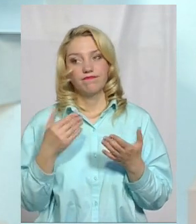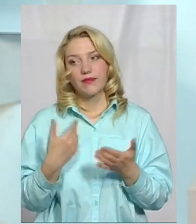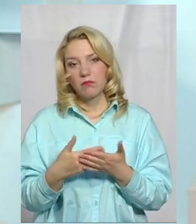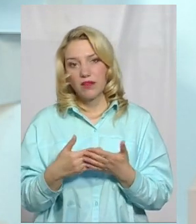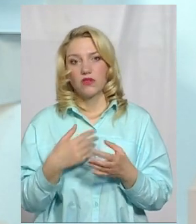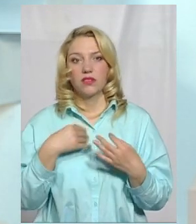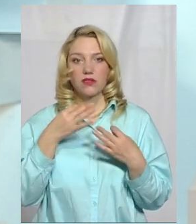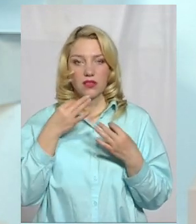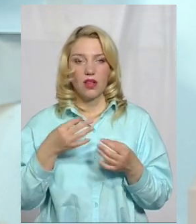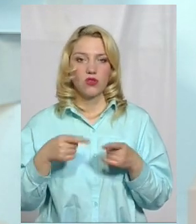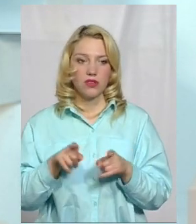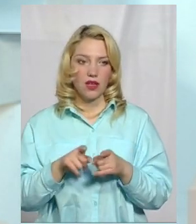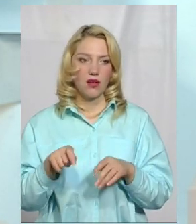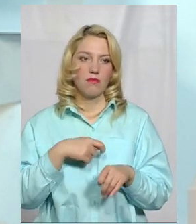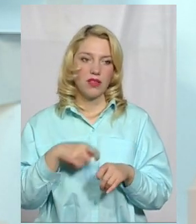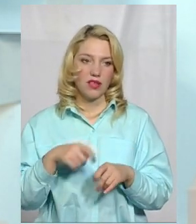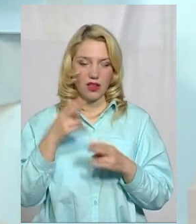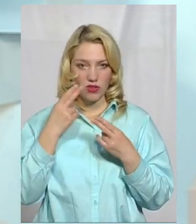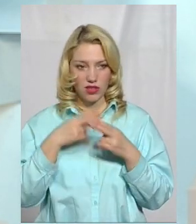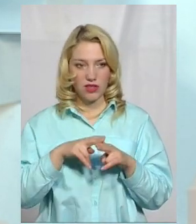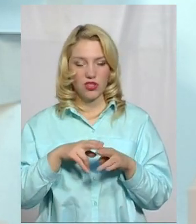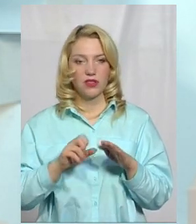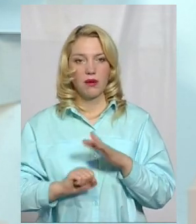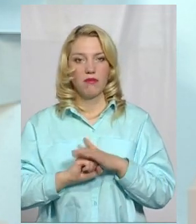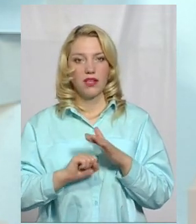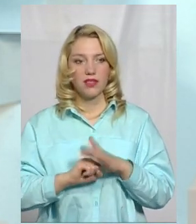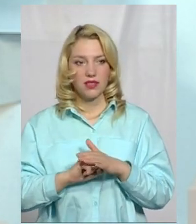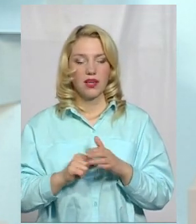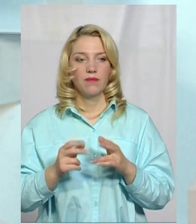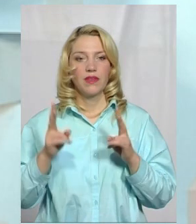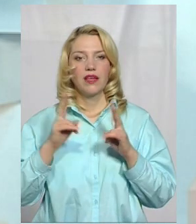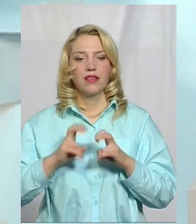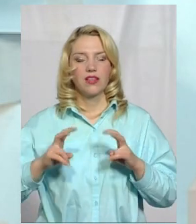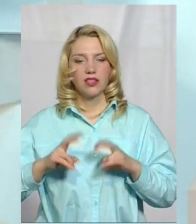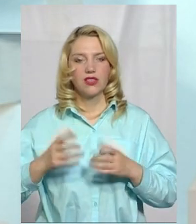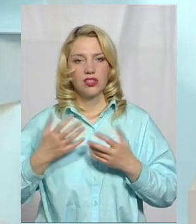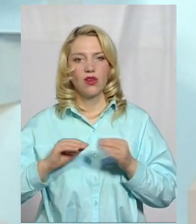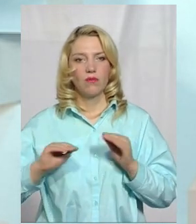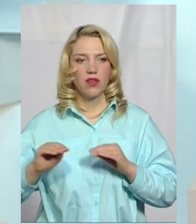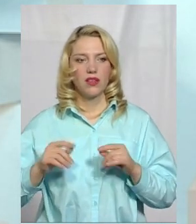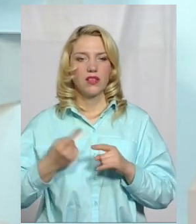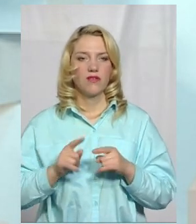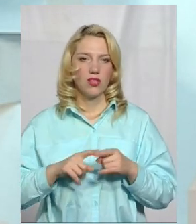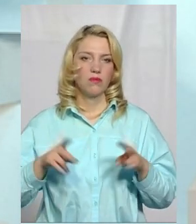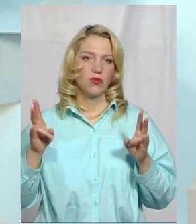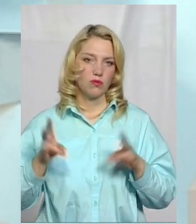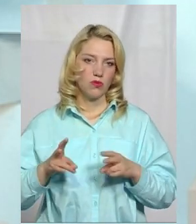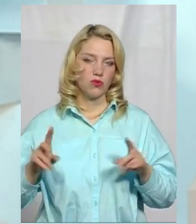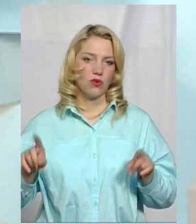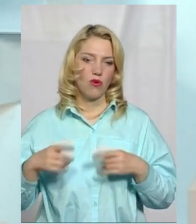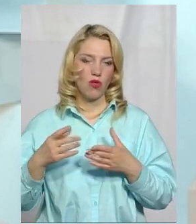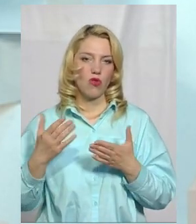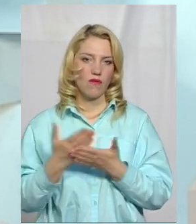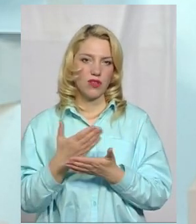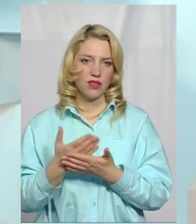досить так лаконічно. Матеріально-технічна база, діагностичне обладнання, вони потребують оновлення. Тому що